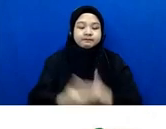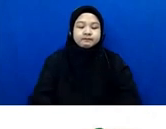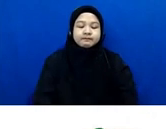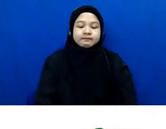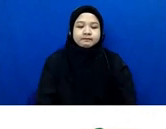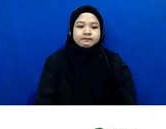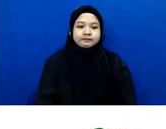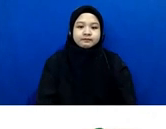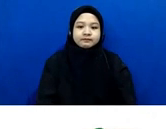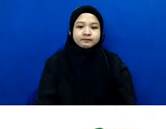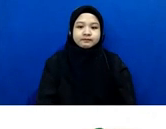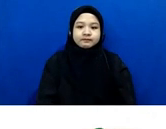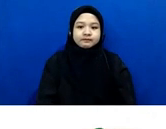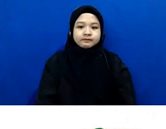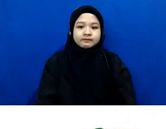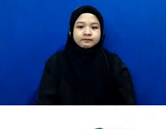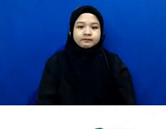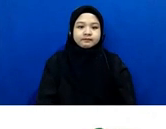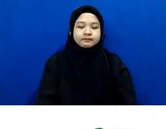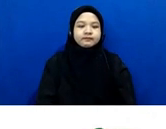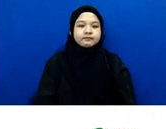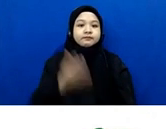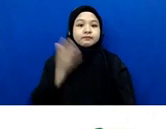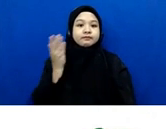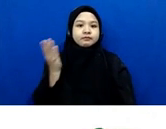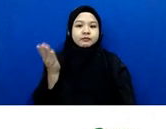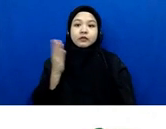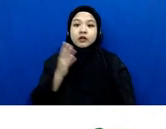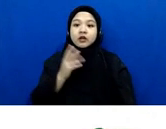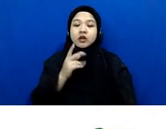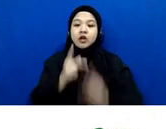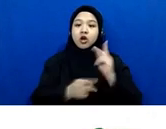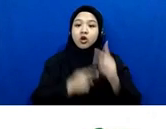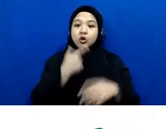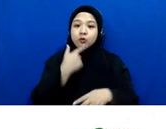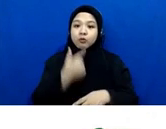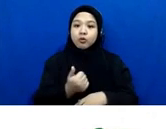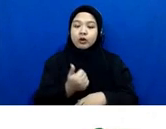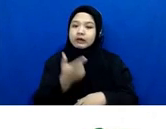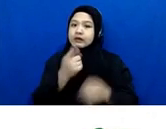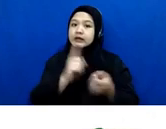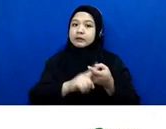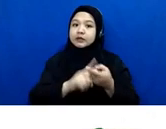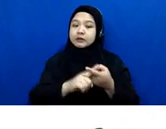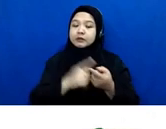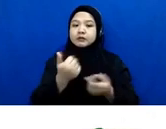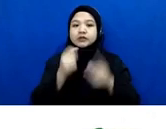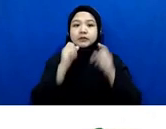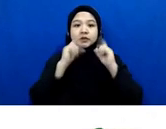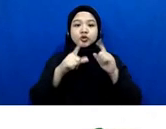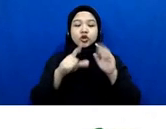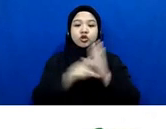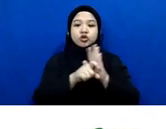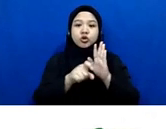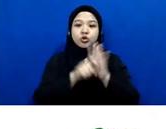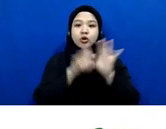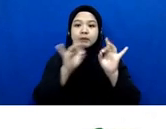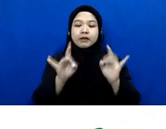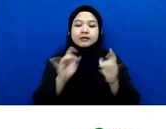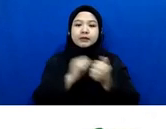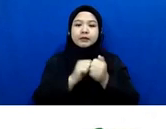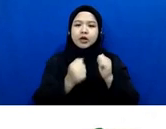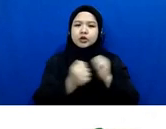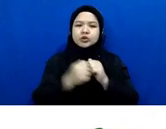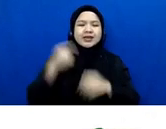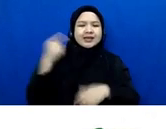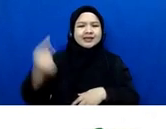nah ini sebelum masuk ke materi selanjutnya kalau boleh teman-teman mungkin menyebutkan contoh jenis-jenis kasus yang paling